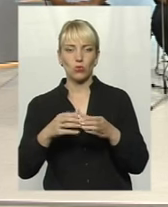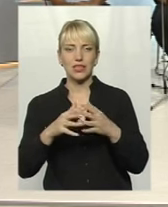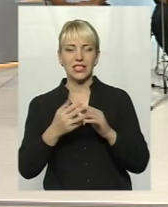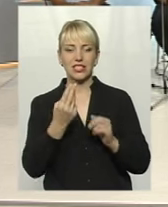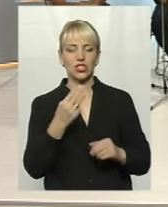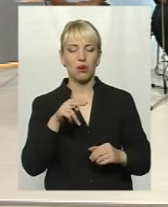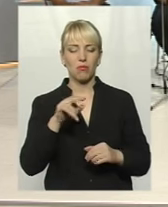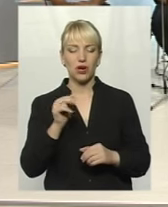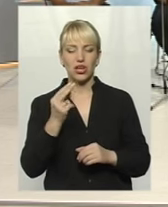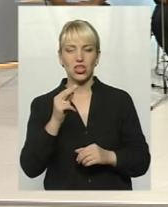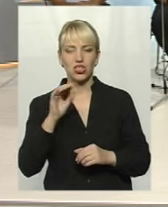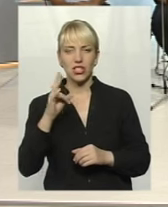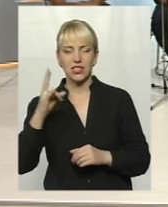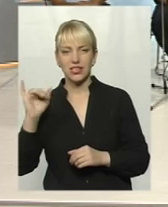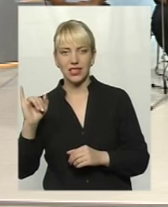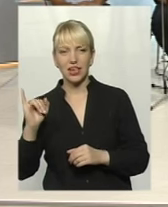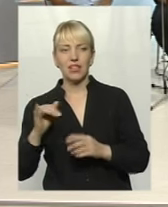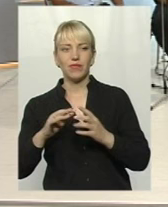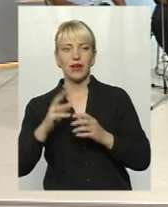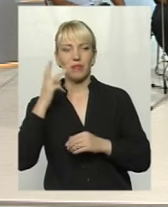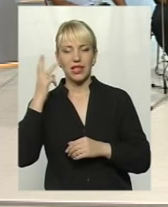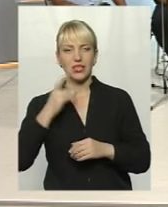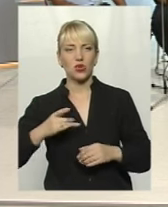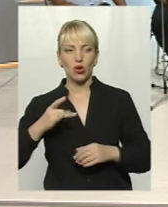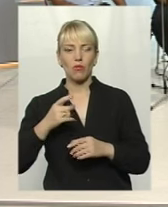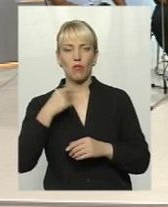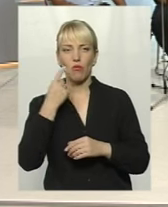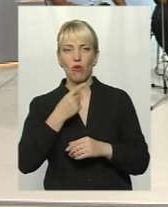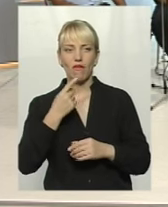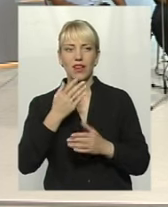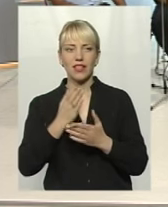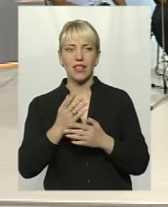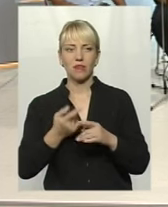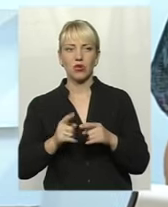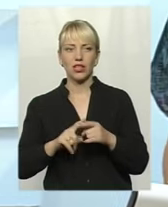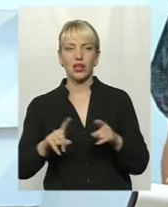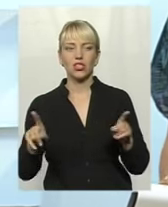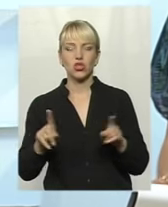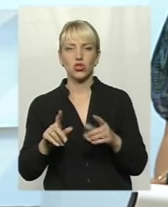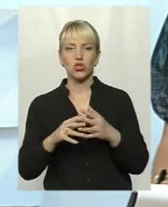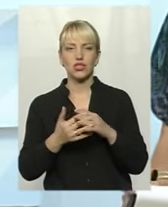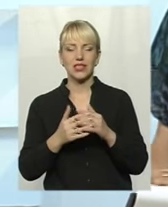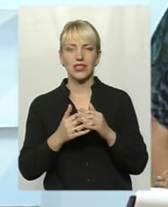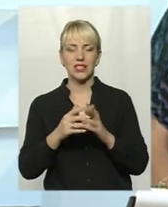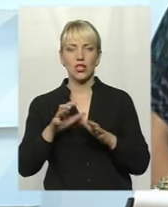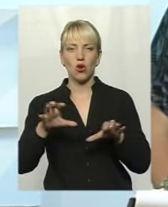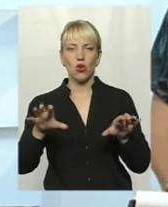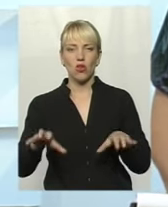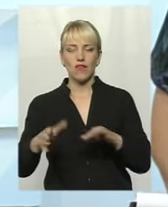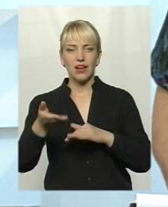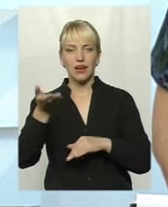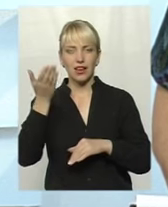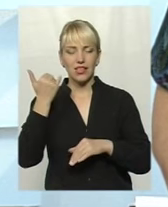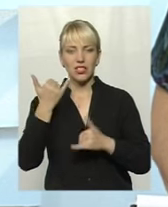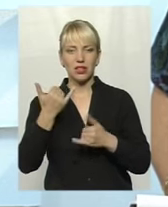Хмельницького району, зокрема, йде мова про те, що сільський голова раніше, а тепер вже